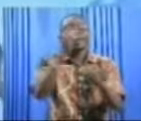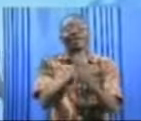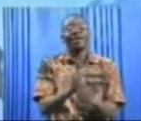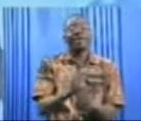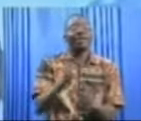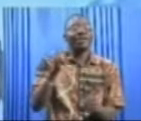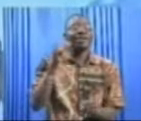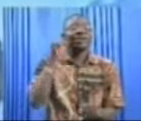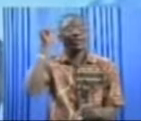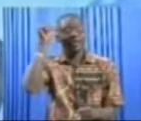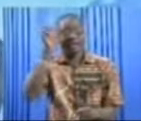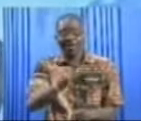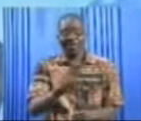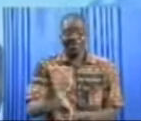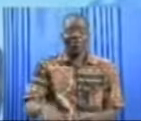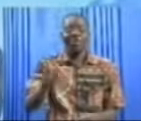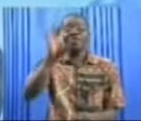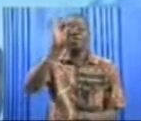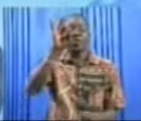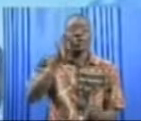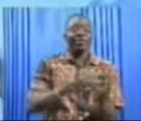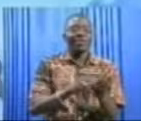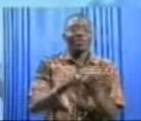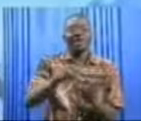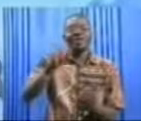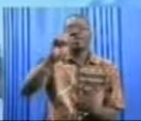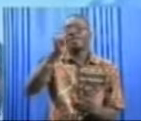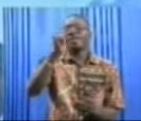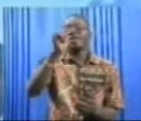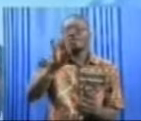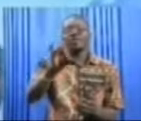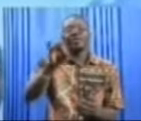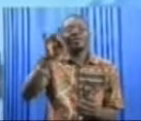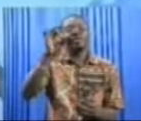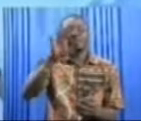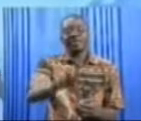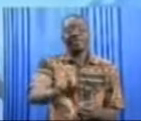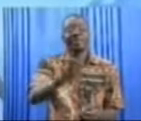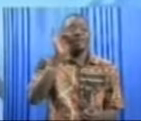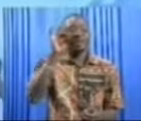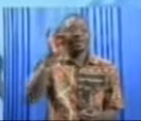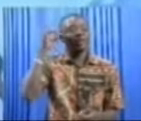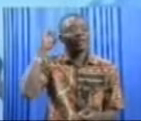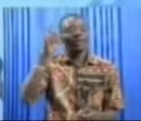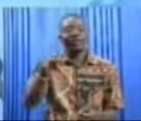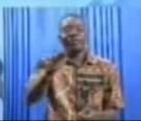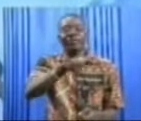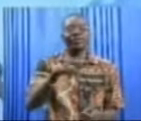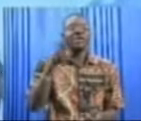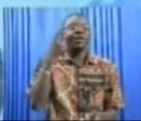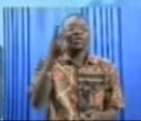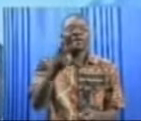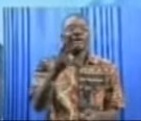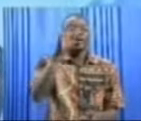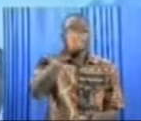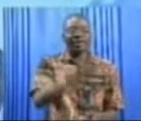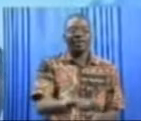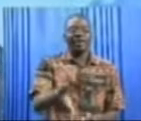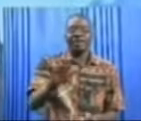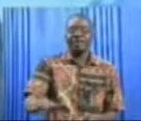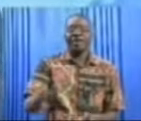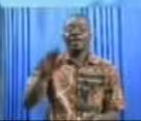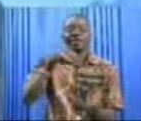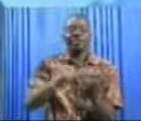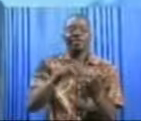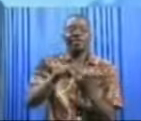Bobo du Lassau au cours du 19e tirage que vous avez dû suivre en direct. Sur nos antennes, 55 millions de francs, ces fonds